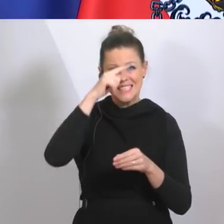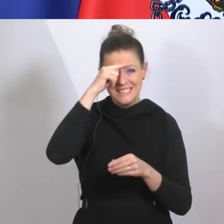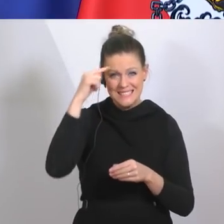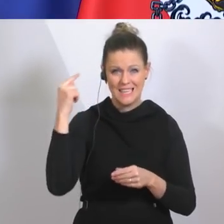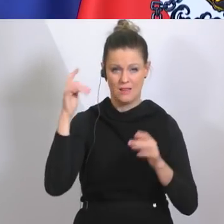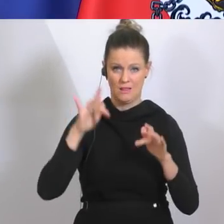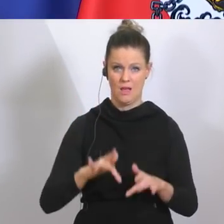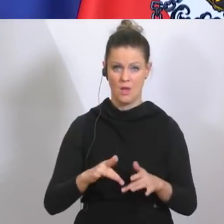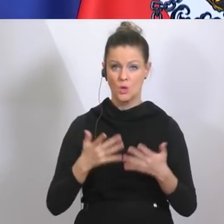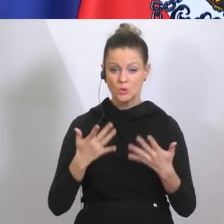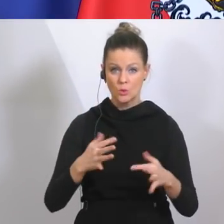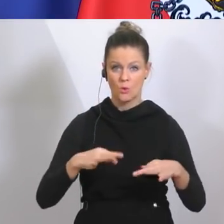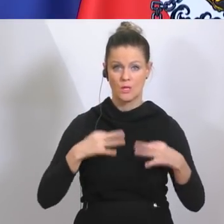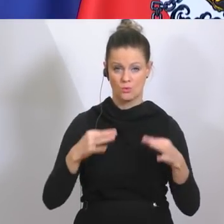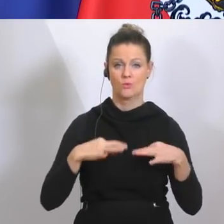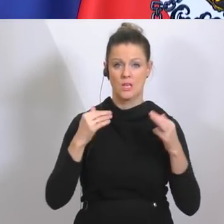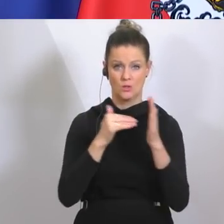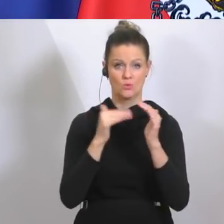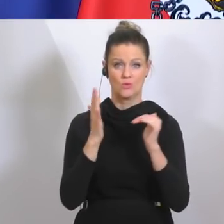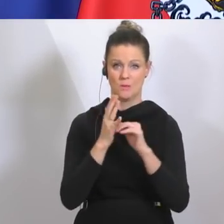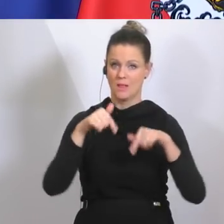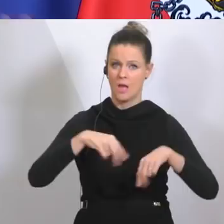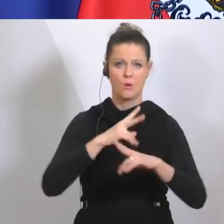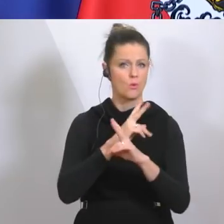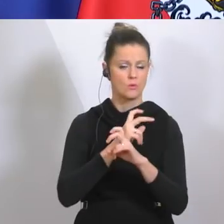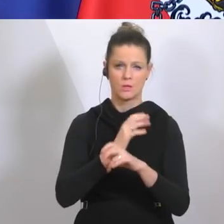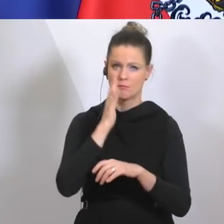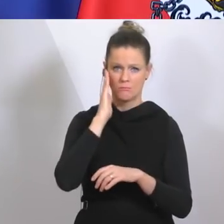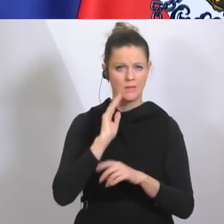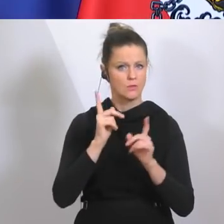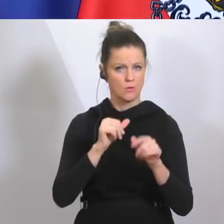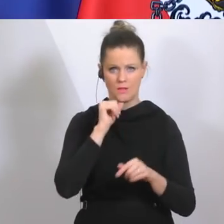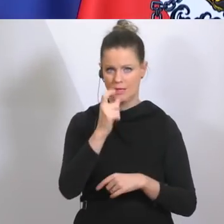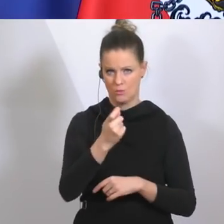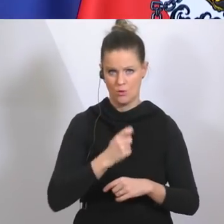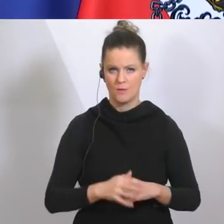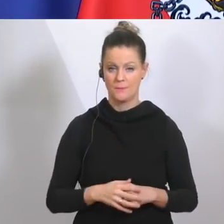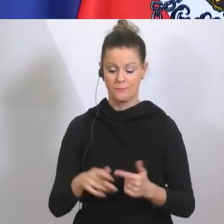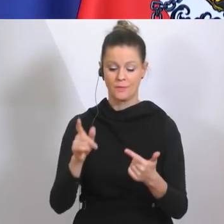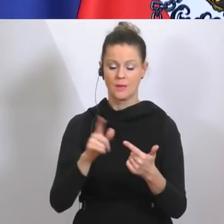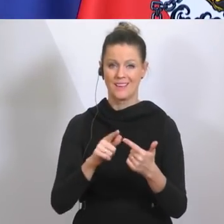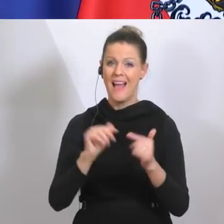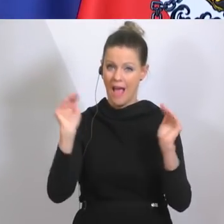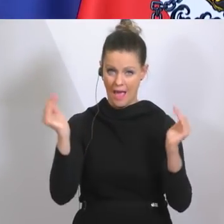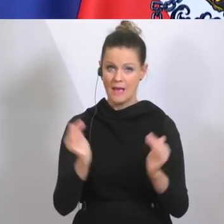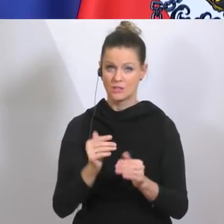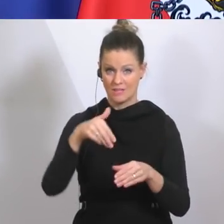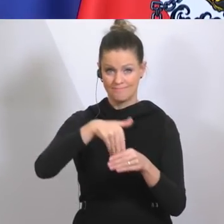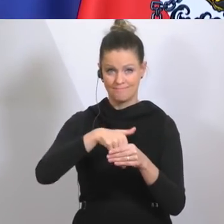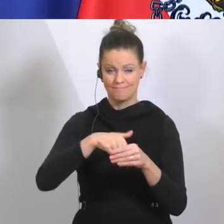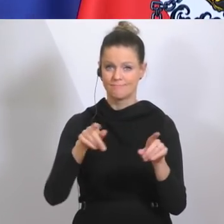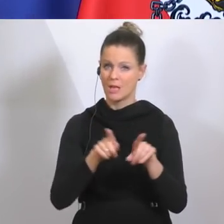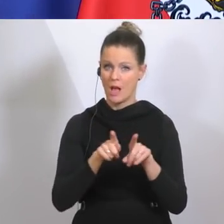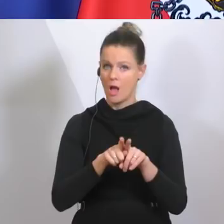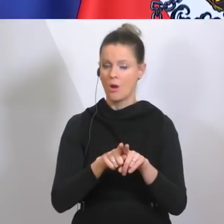diese Engpässe im Gesundheitssystem nicht entstehen. Diese Einschränkungen, zweiter großer Punkt, diese Einschränkungen bedeuten natürlich